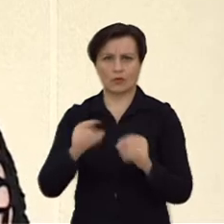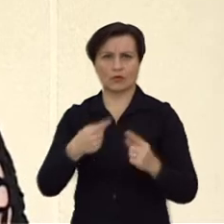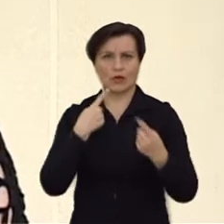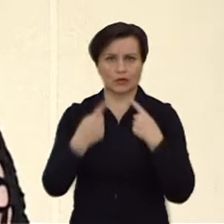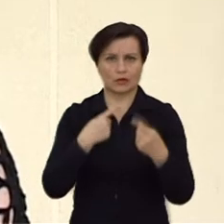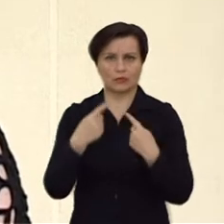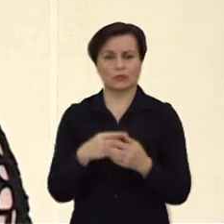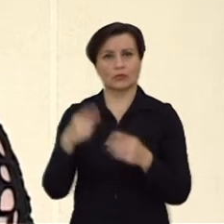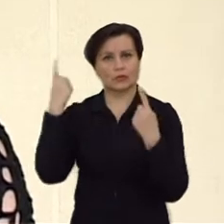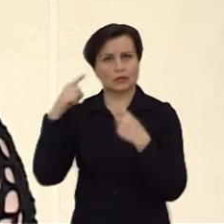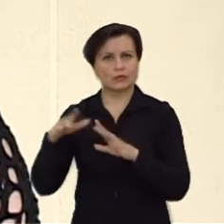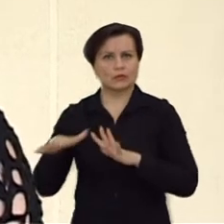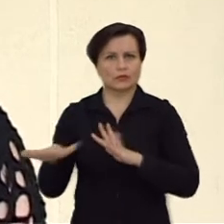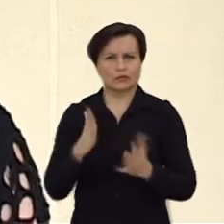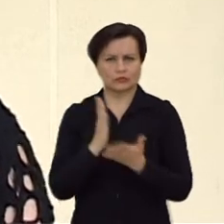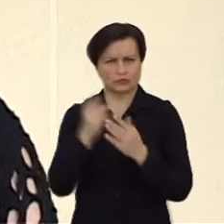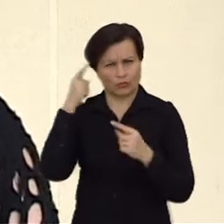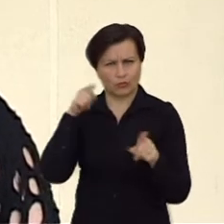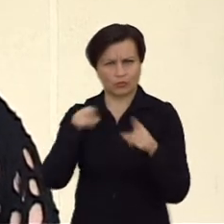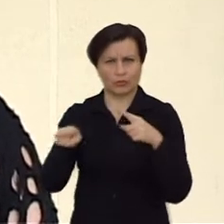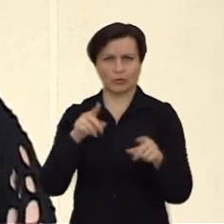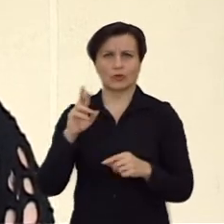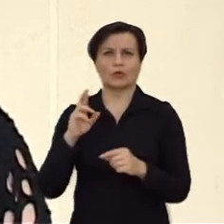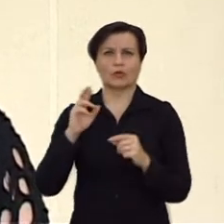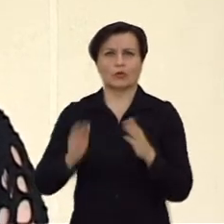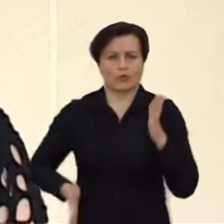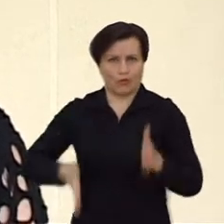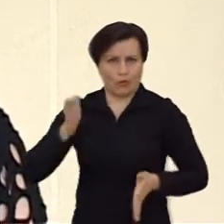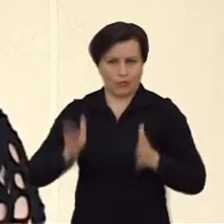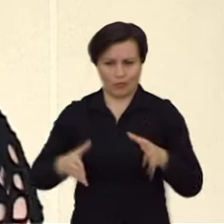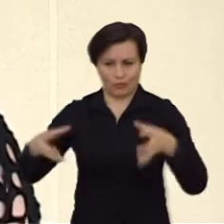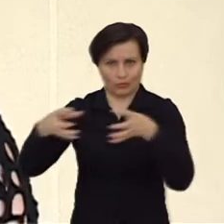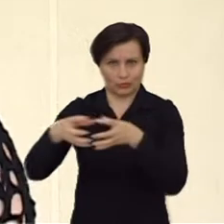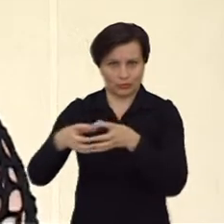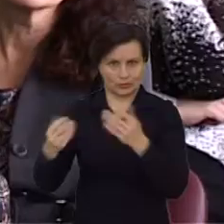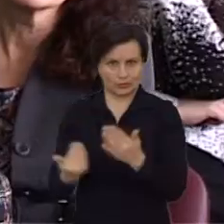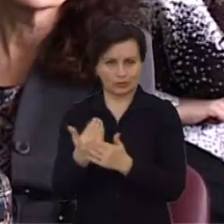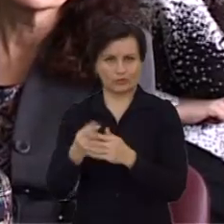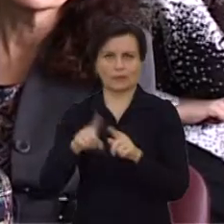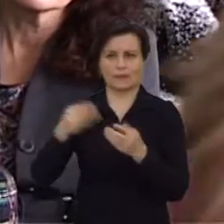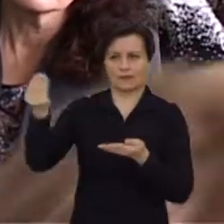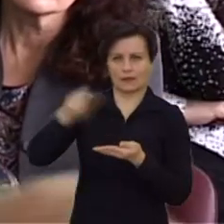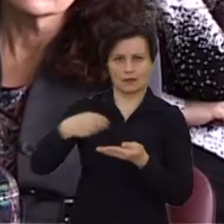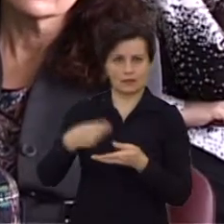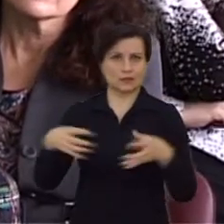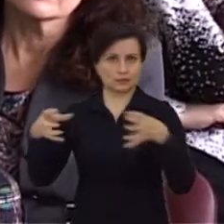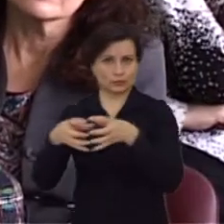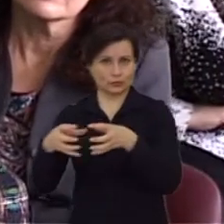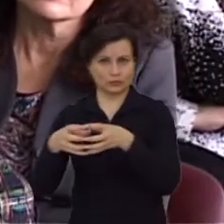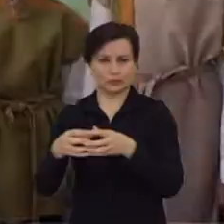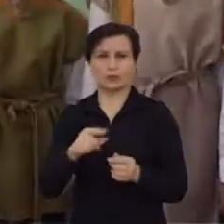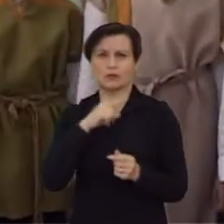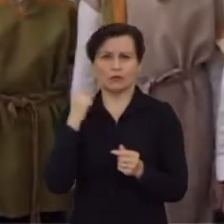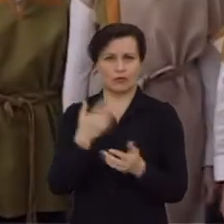kitos veiklos, kurios irgi yra labai populiarios, tokios kaip robotika, tarkim, robotikos naujas būrealis, dailės, studija ir